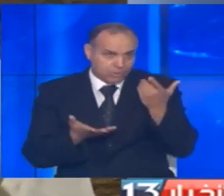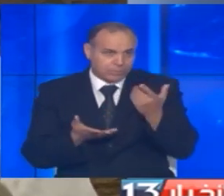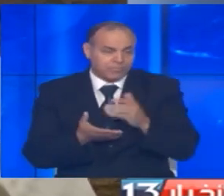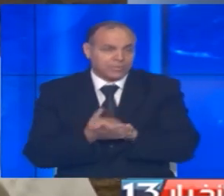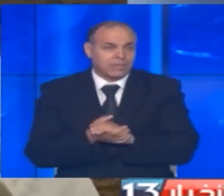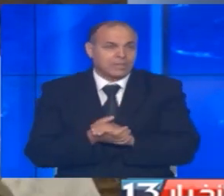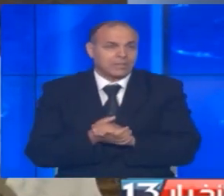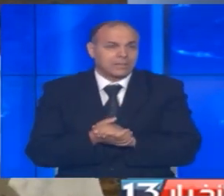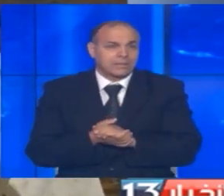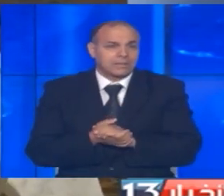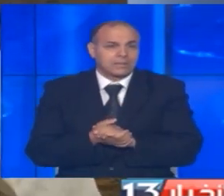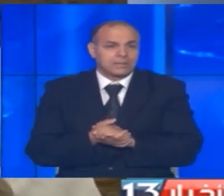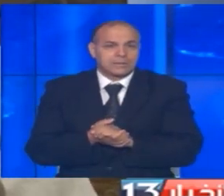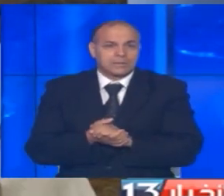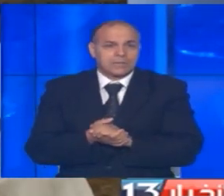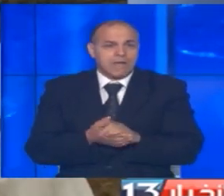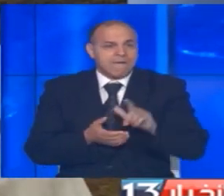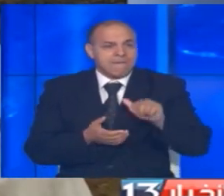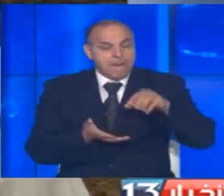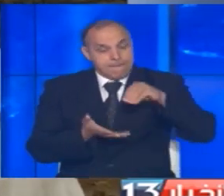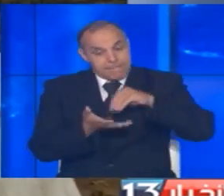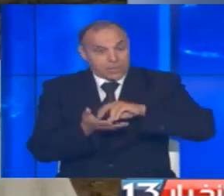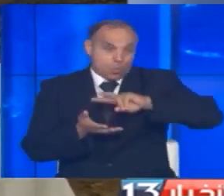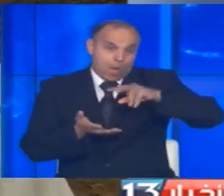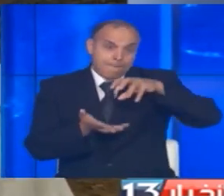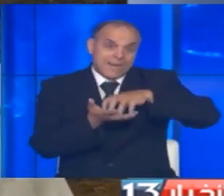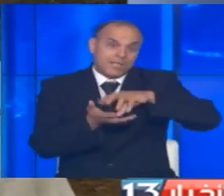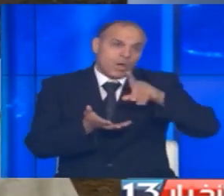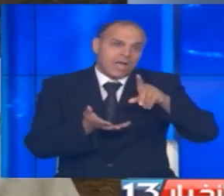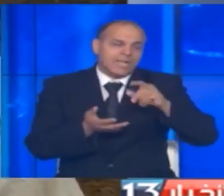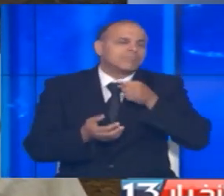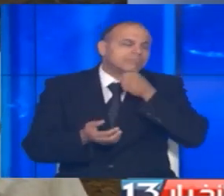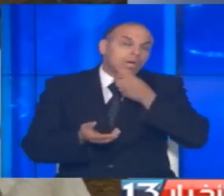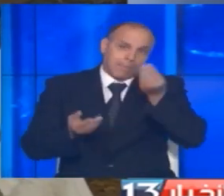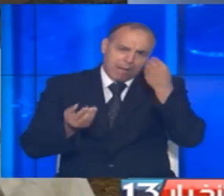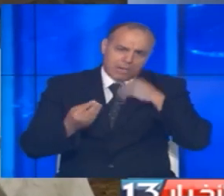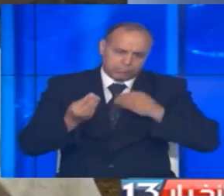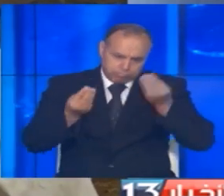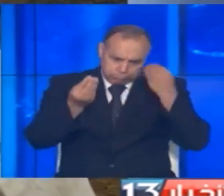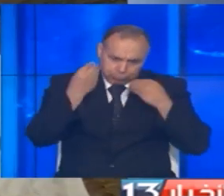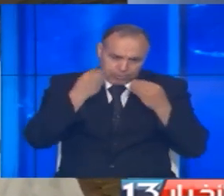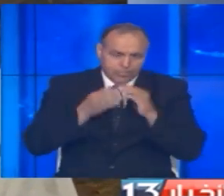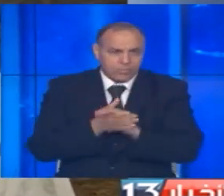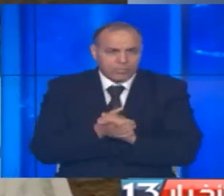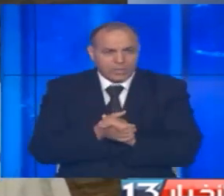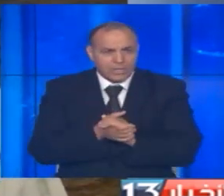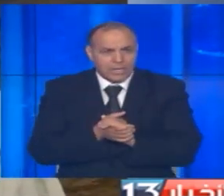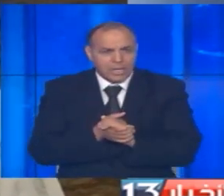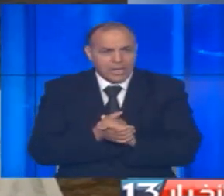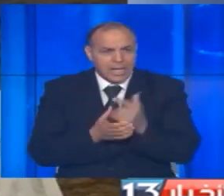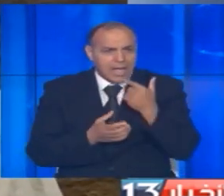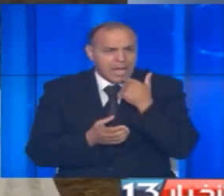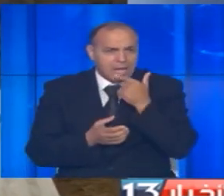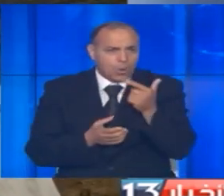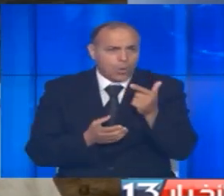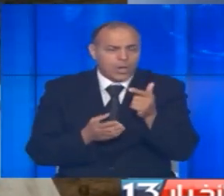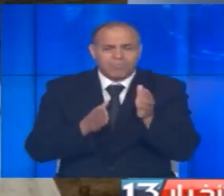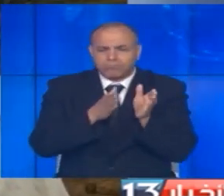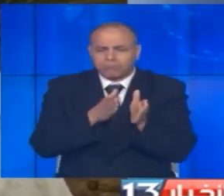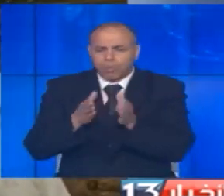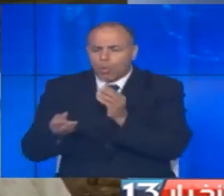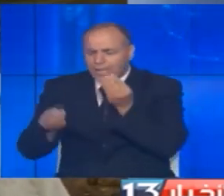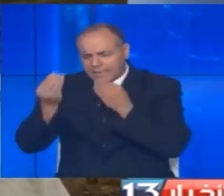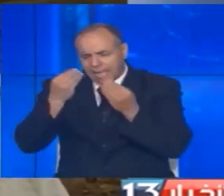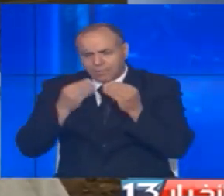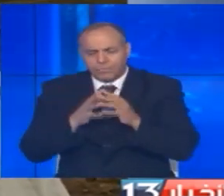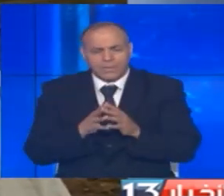مسكيد وعندنا صنطر أخر معناها تاعتيبار ضمن معناها قلقا العمل تفهم كل اختصاصات